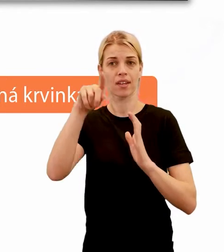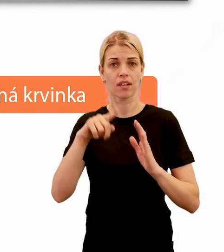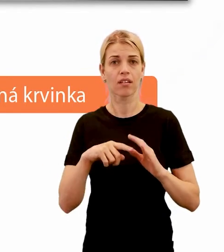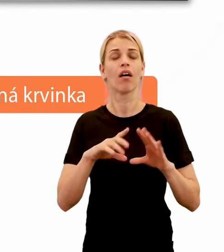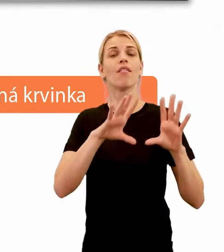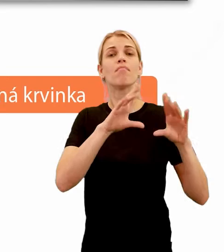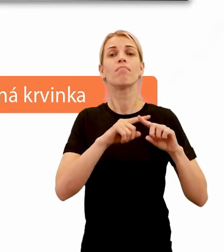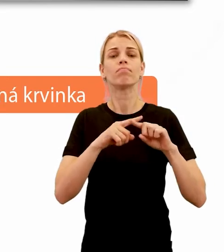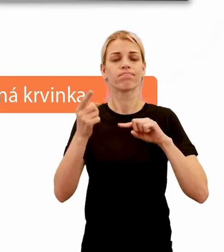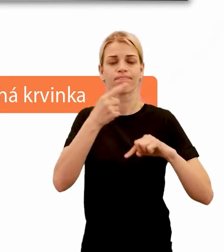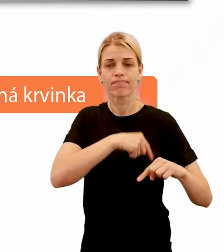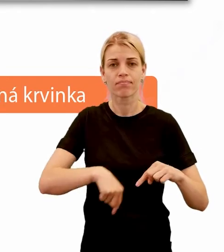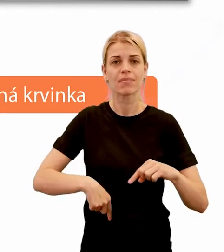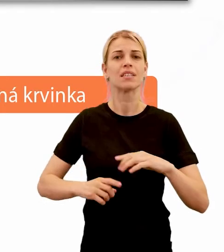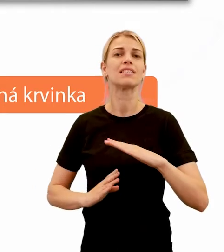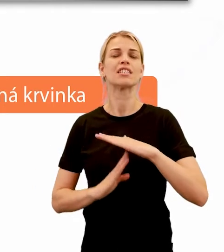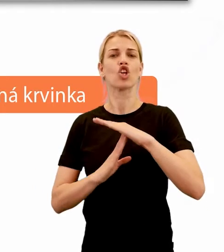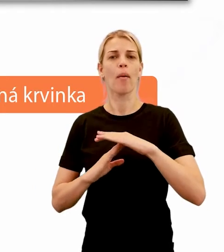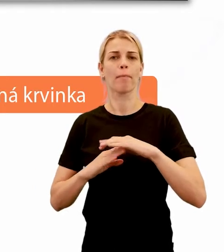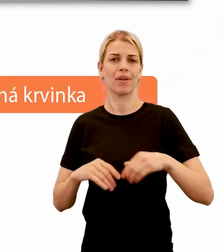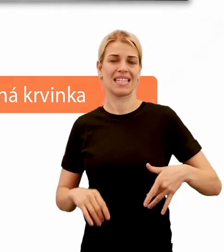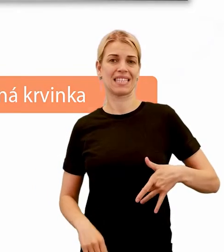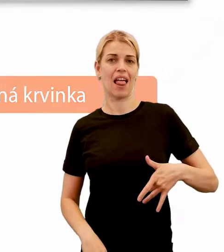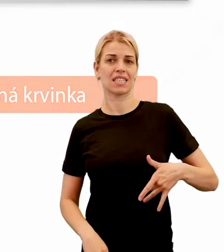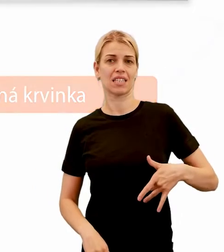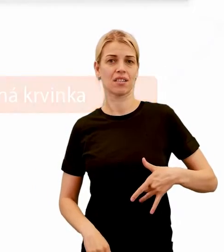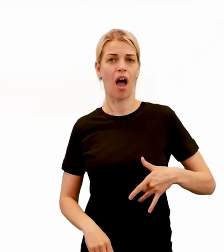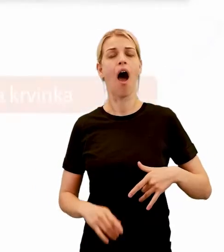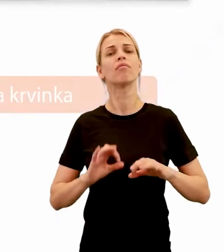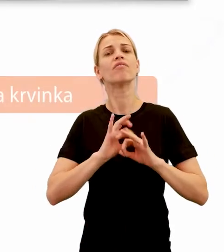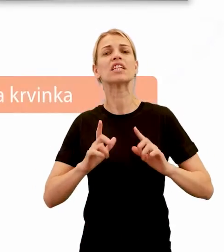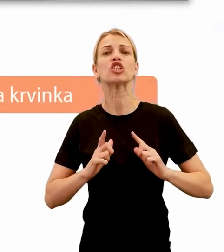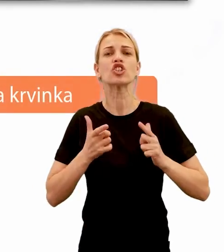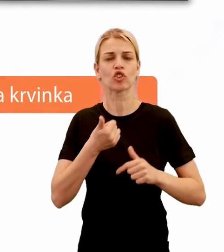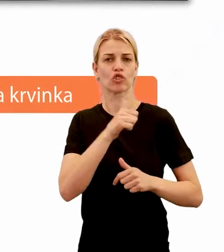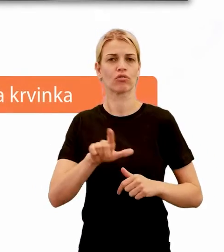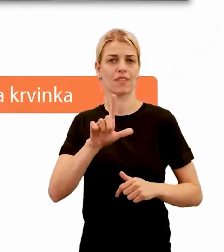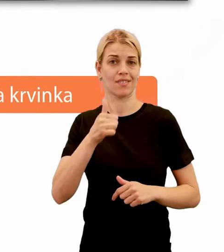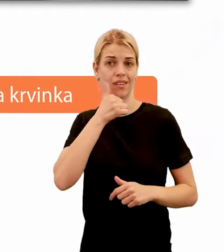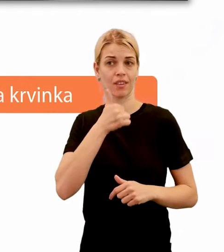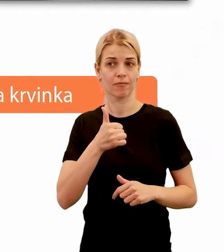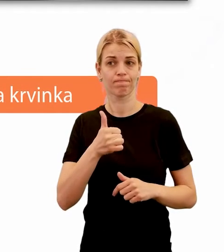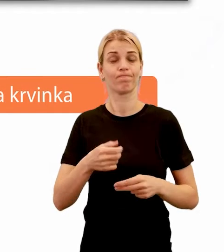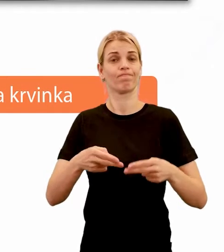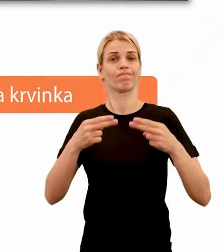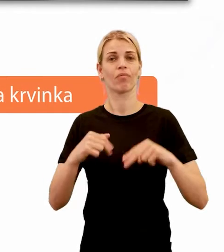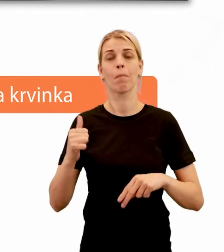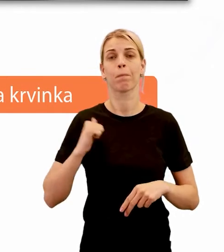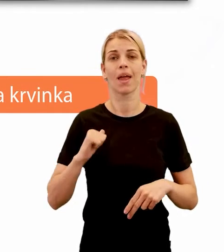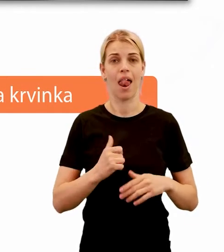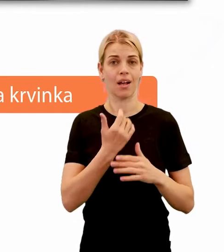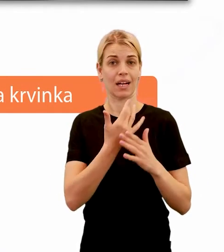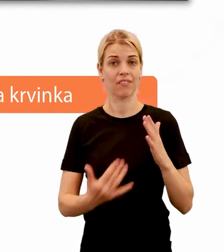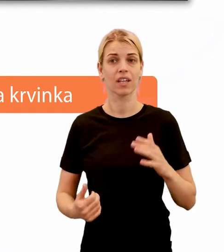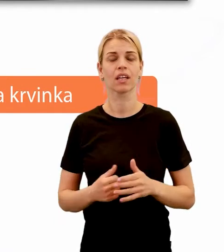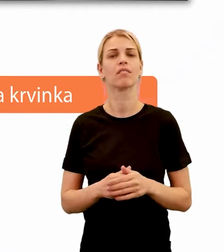slezine. Ich životnosť je zhruba asi 120 dní. Ďalšou zložkou krvi sú biele krvinky.